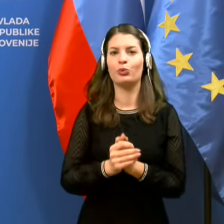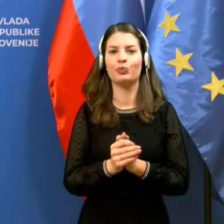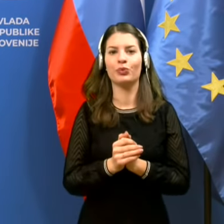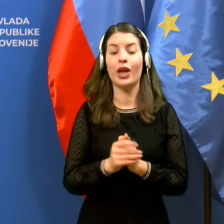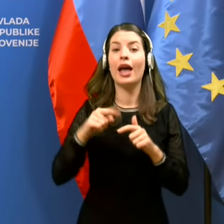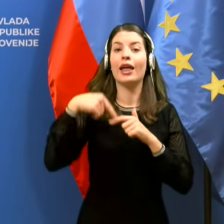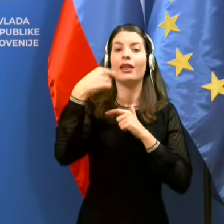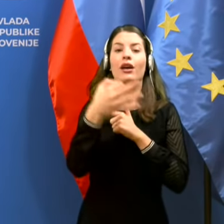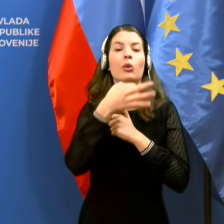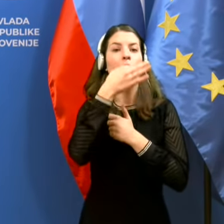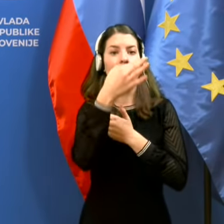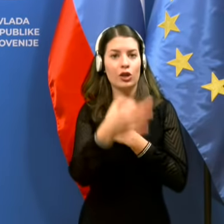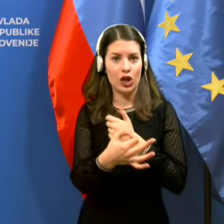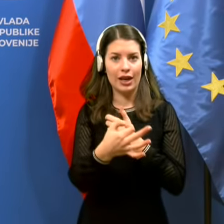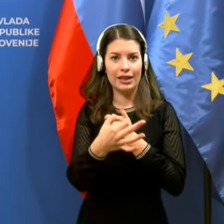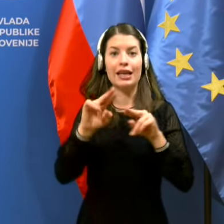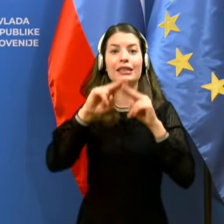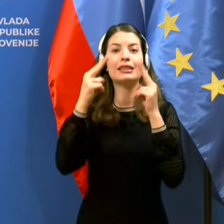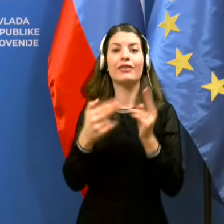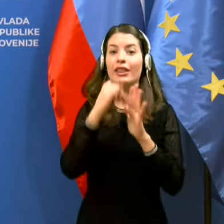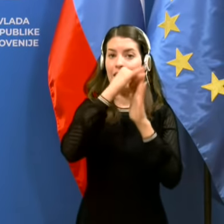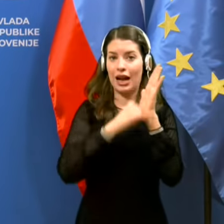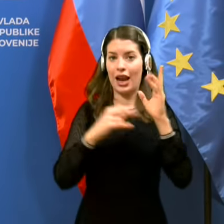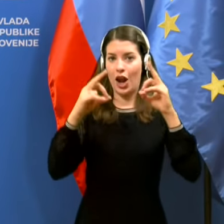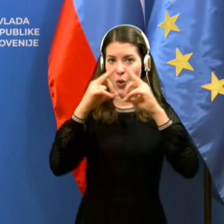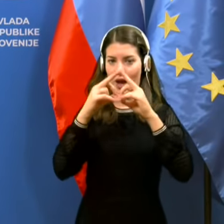Naslednje vprašanje zastavlja svet na kanalu A.